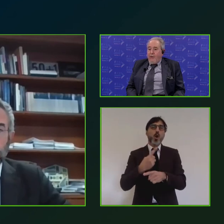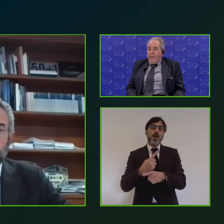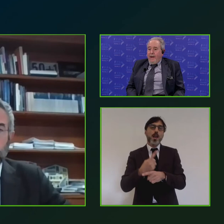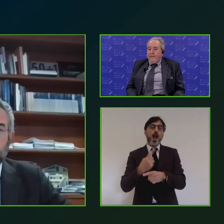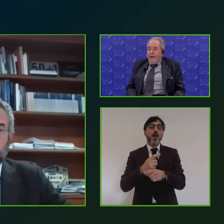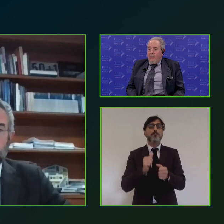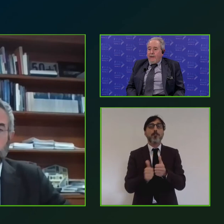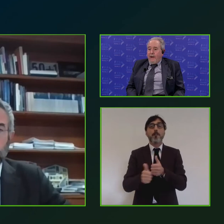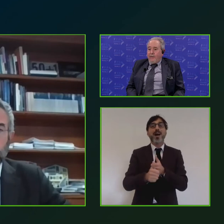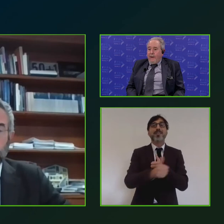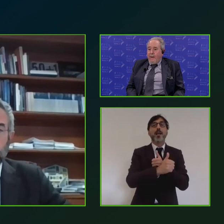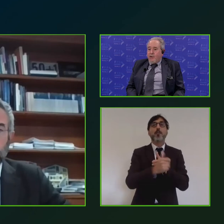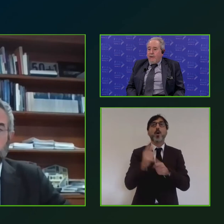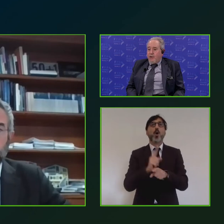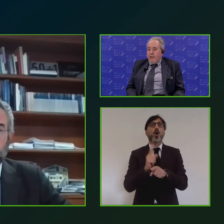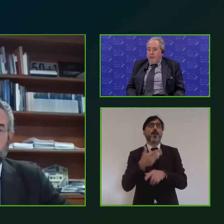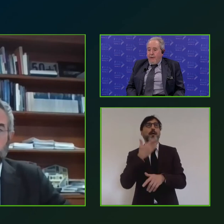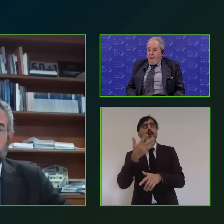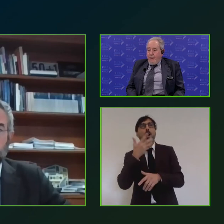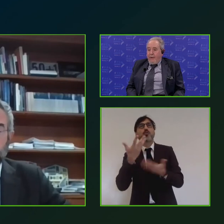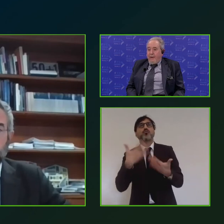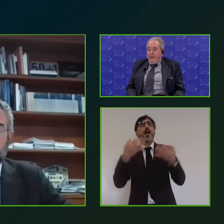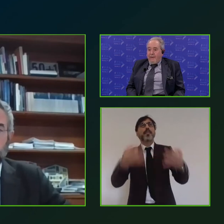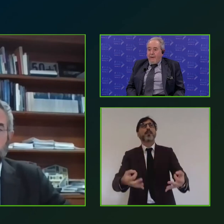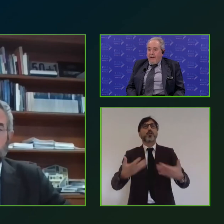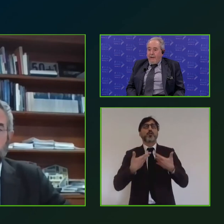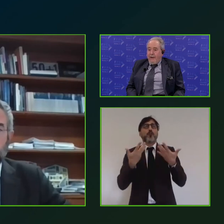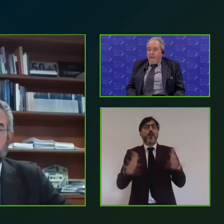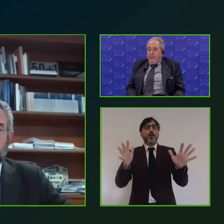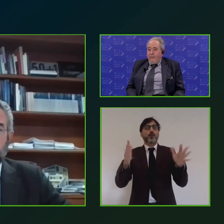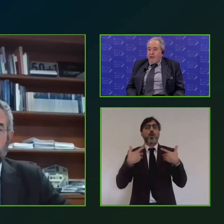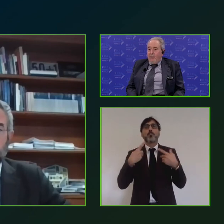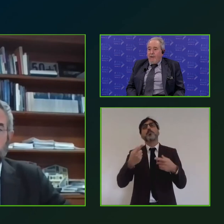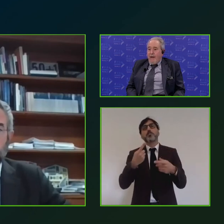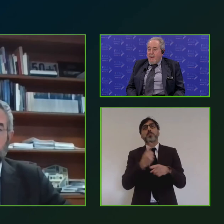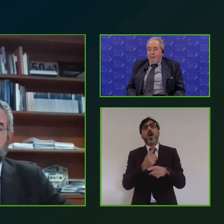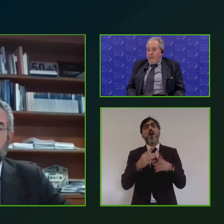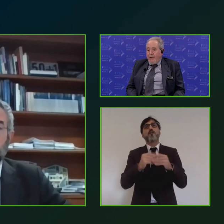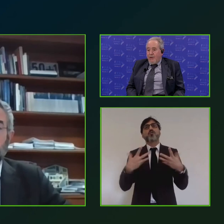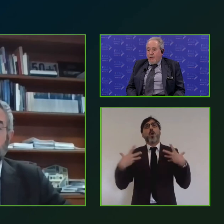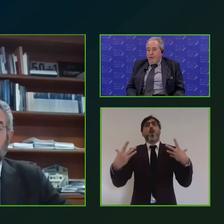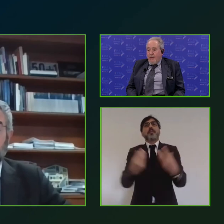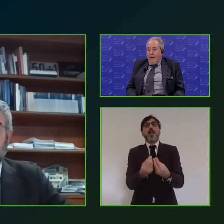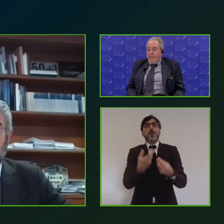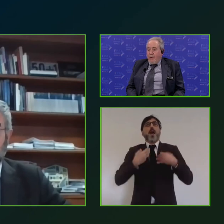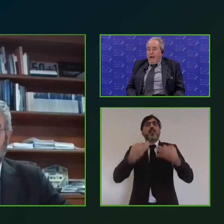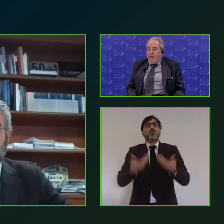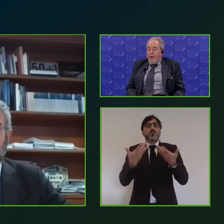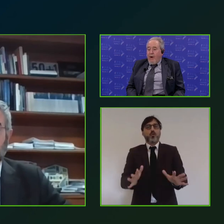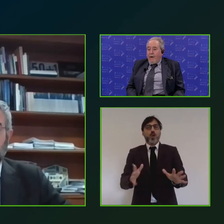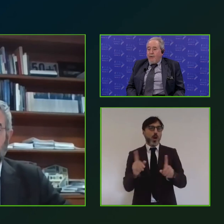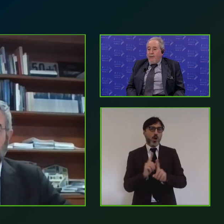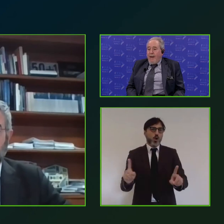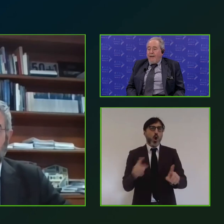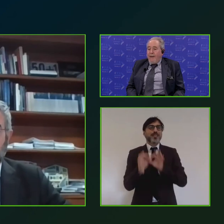partenariato non può essere raccontare cose che abbiamo già deciso e poi mettersi lì a dire facciamolo insieme ma sono state già decise vuol dire